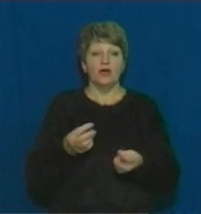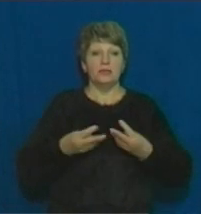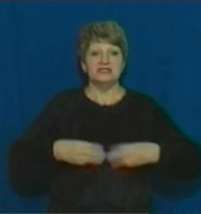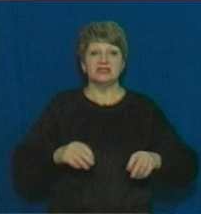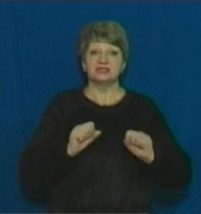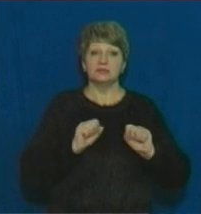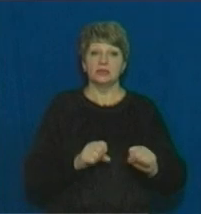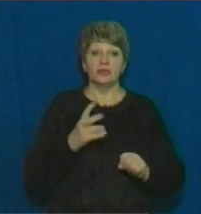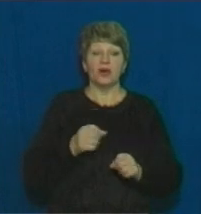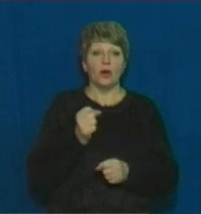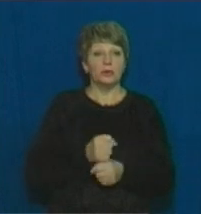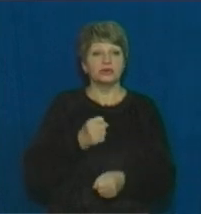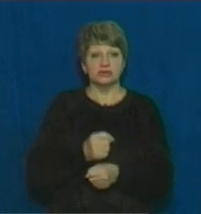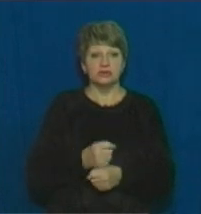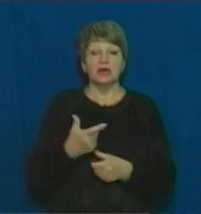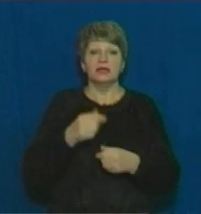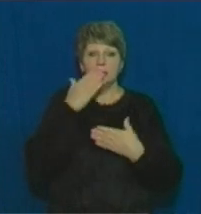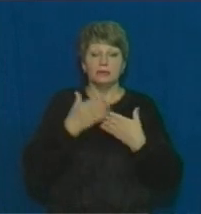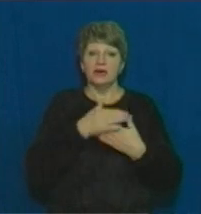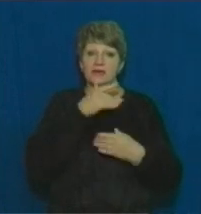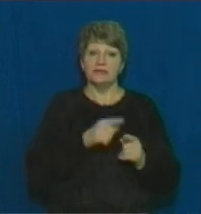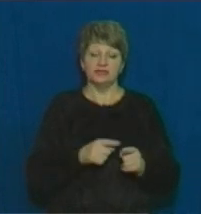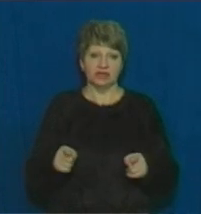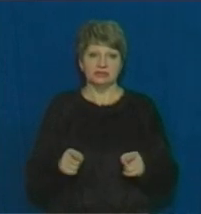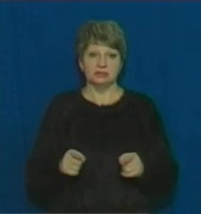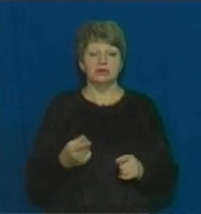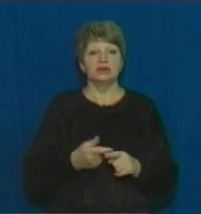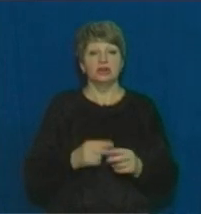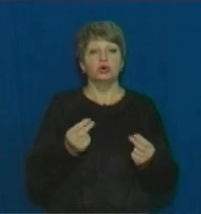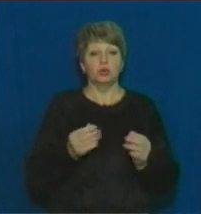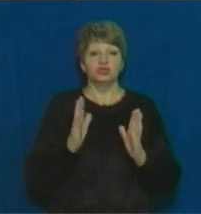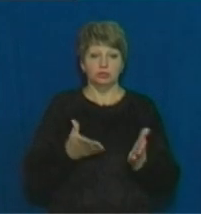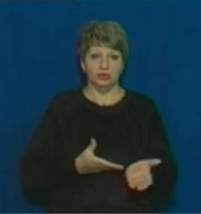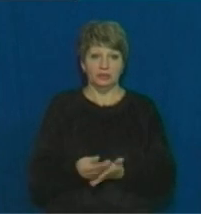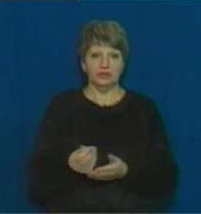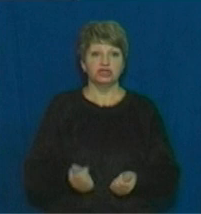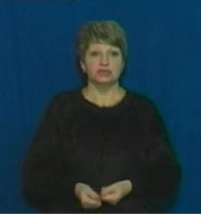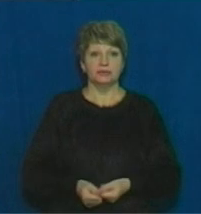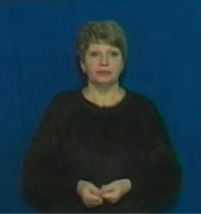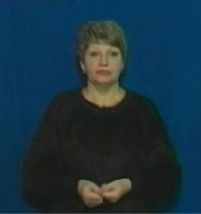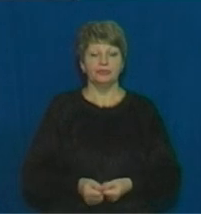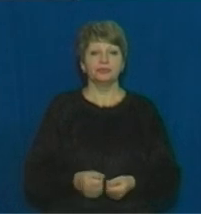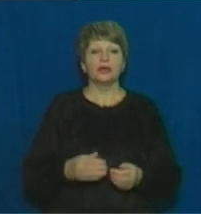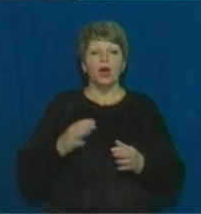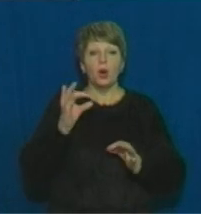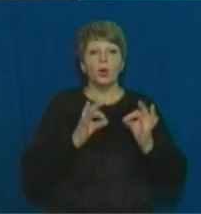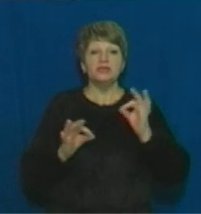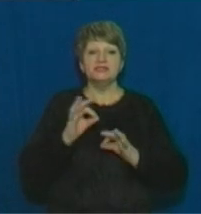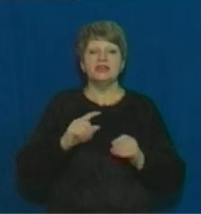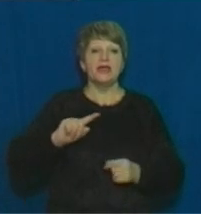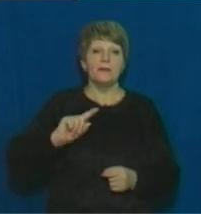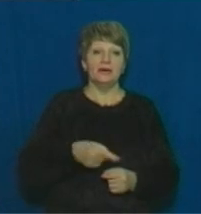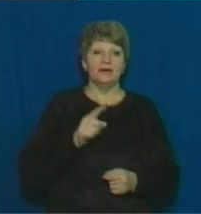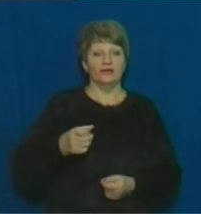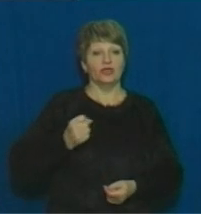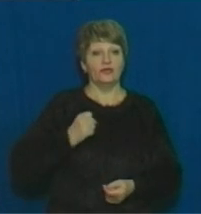оборони на опрацюванні і найближчим часом ці кошти будуть виплачені. Черговий осінній призов на строкову